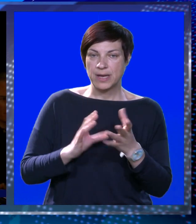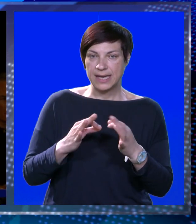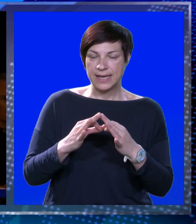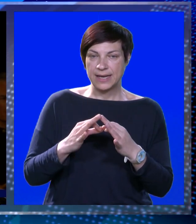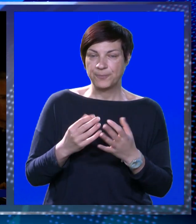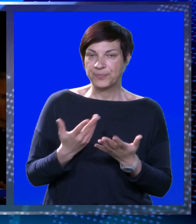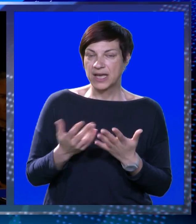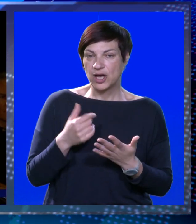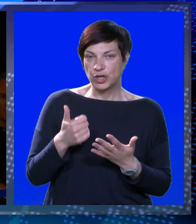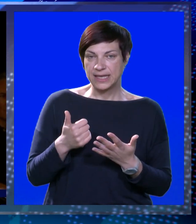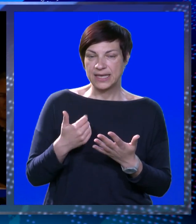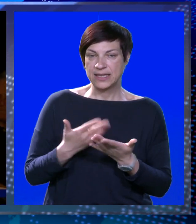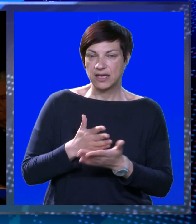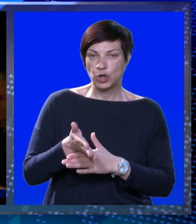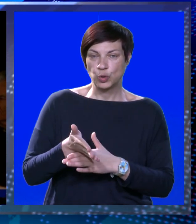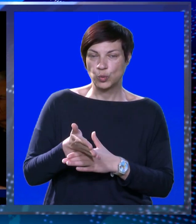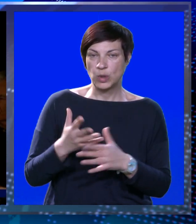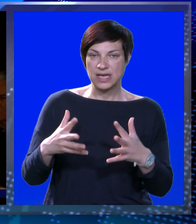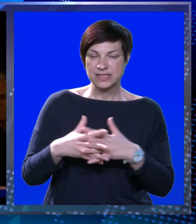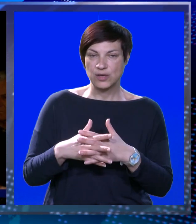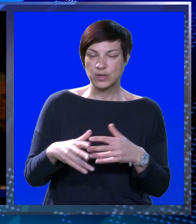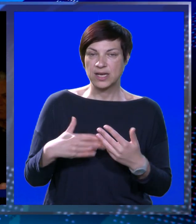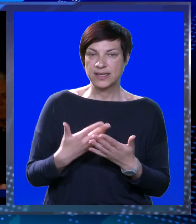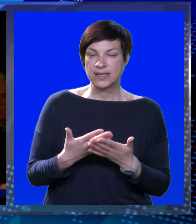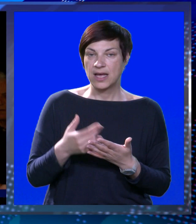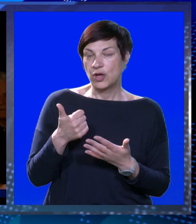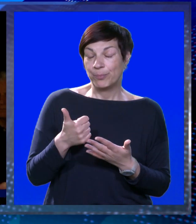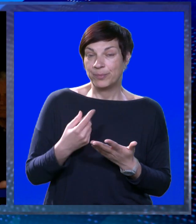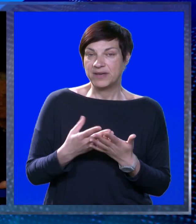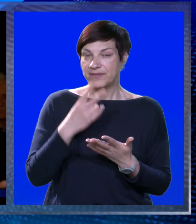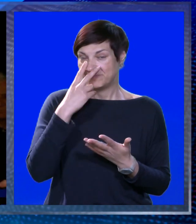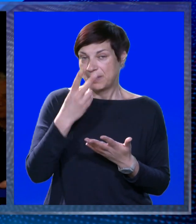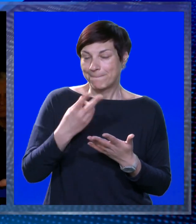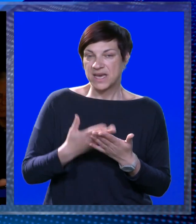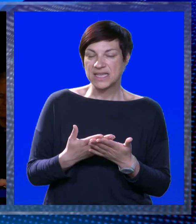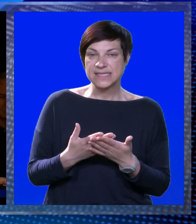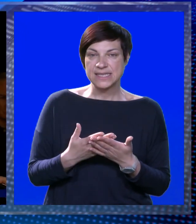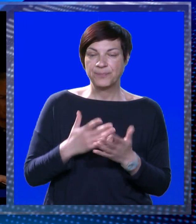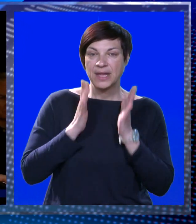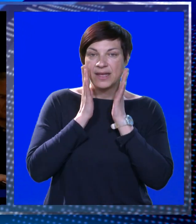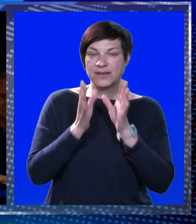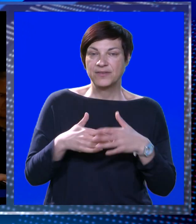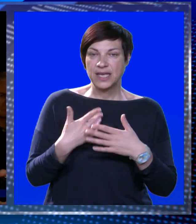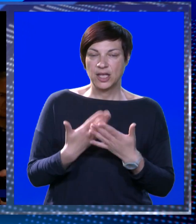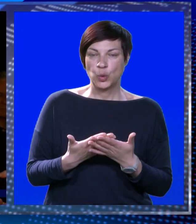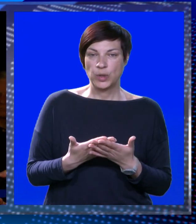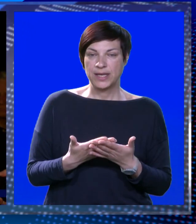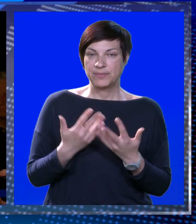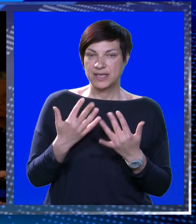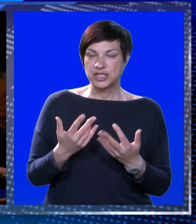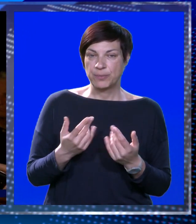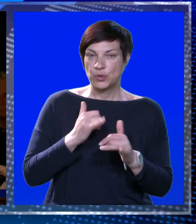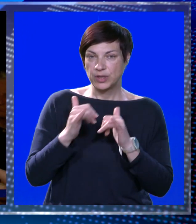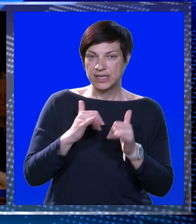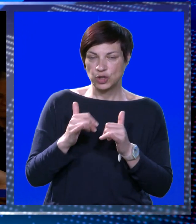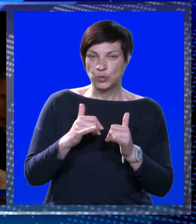Tuđmana kao jedan od ulaza u grad i kao zapravo prva impresija. I vjerujem da će u istinu